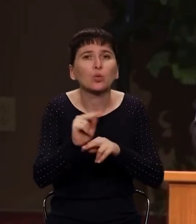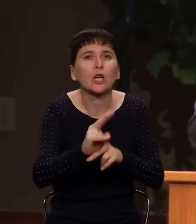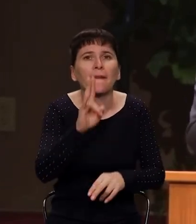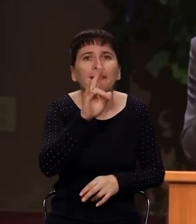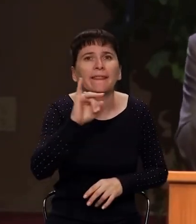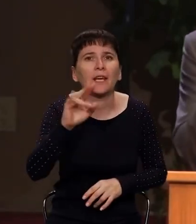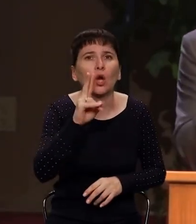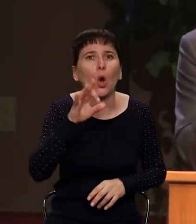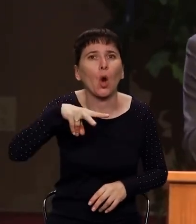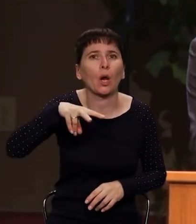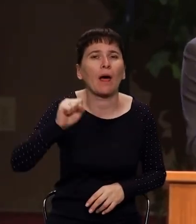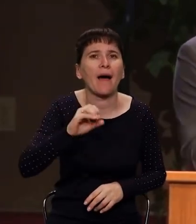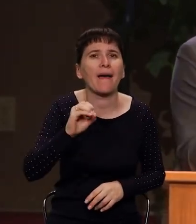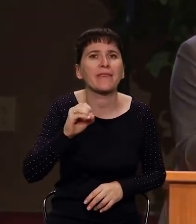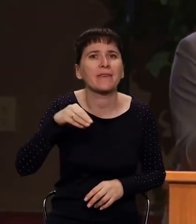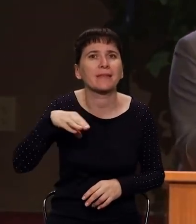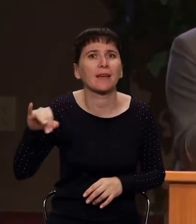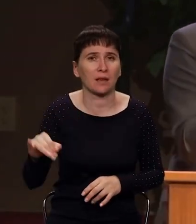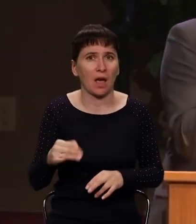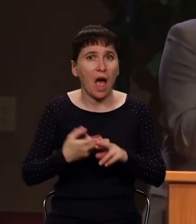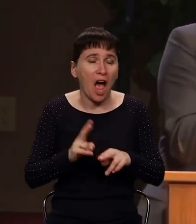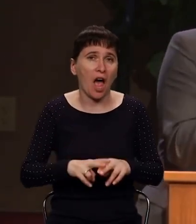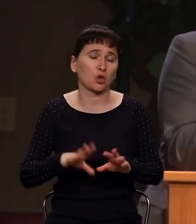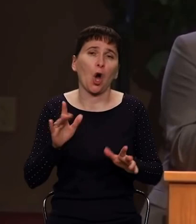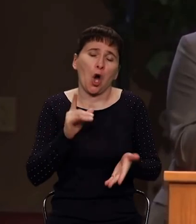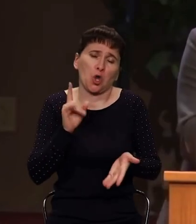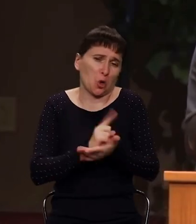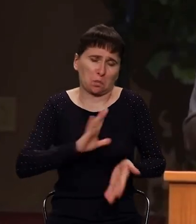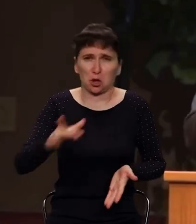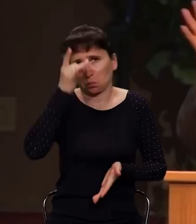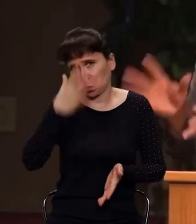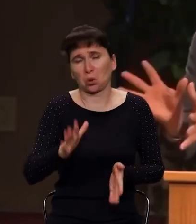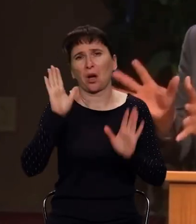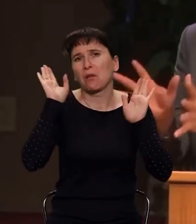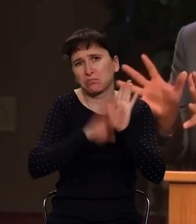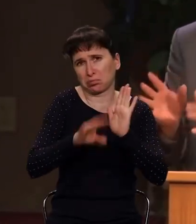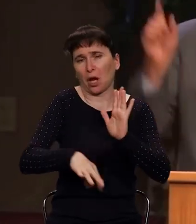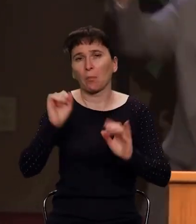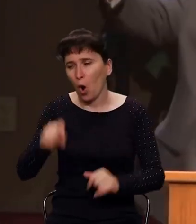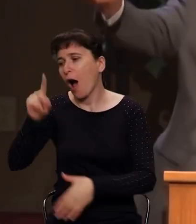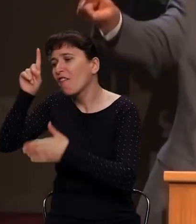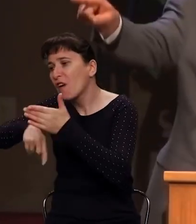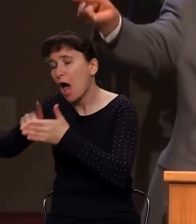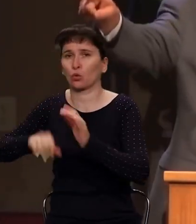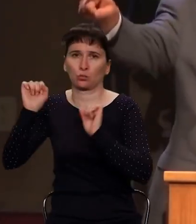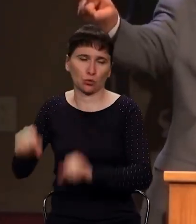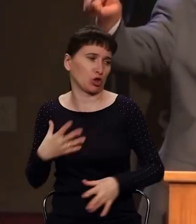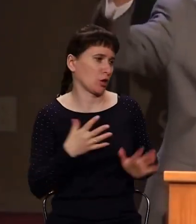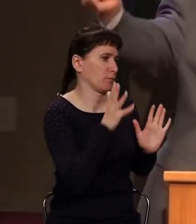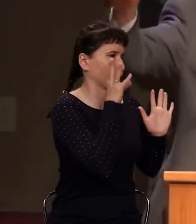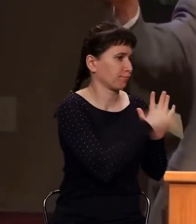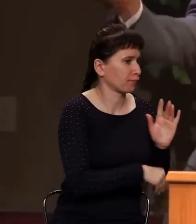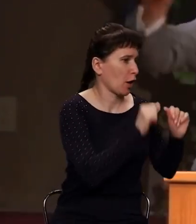нужно держаться особых принципов морали, можно быть и христианином и одновременно сидеть в капище